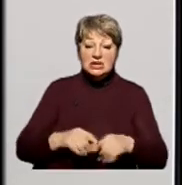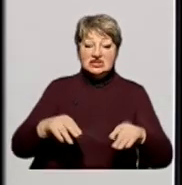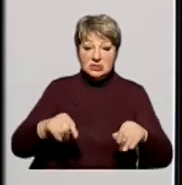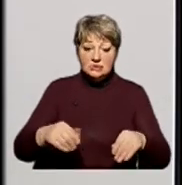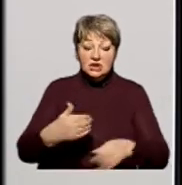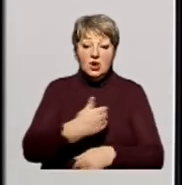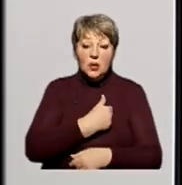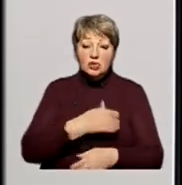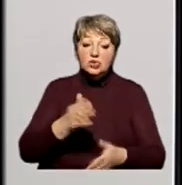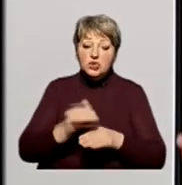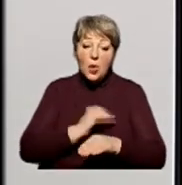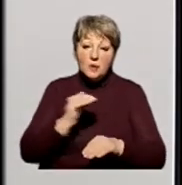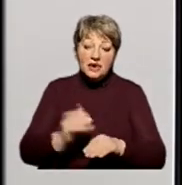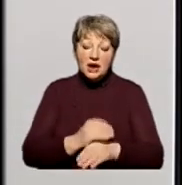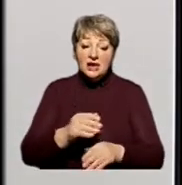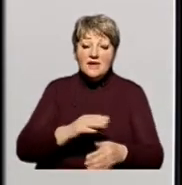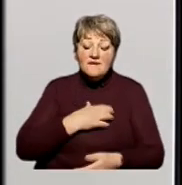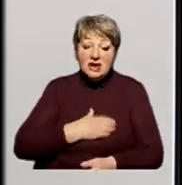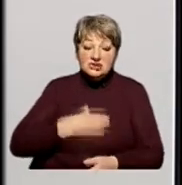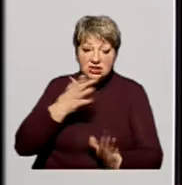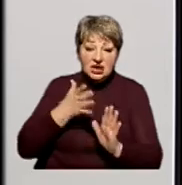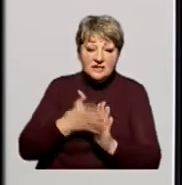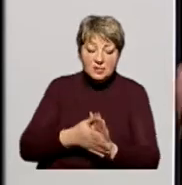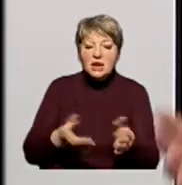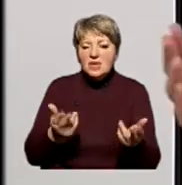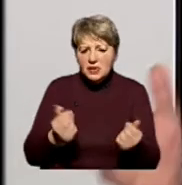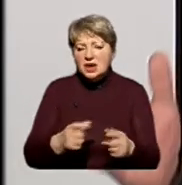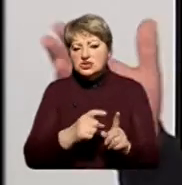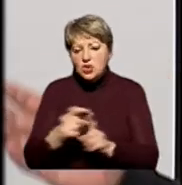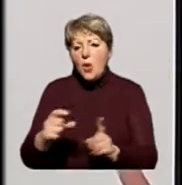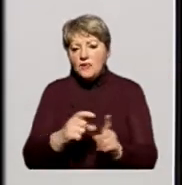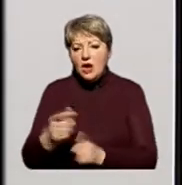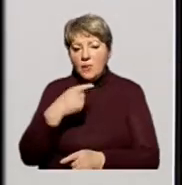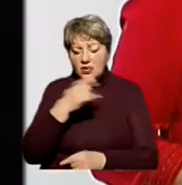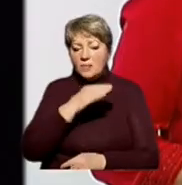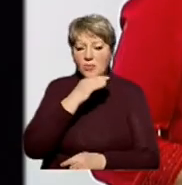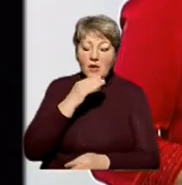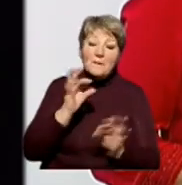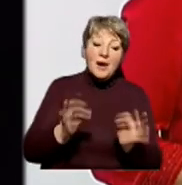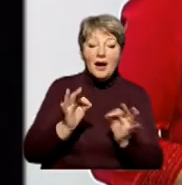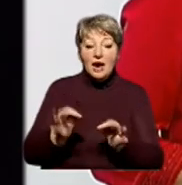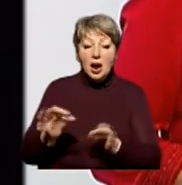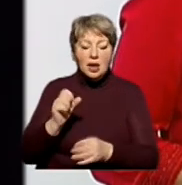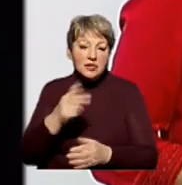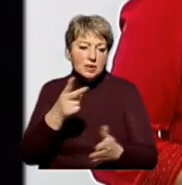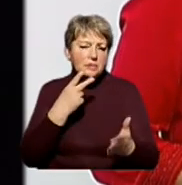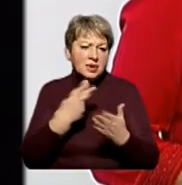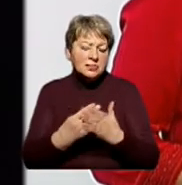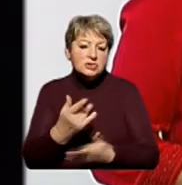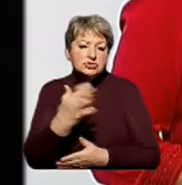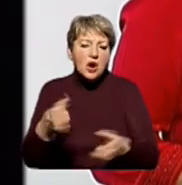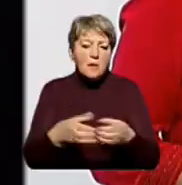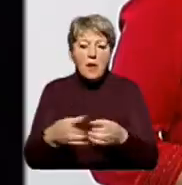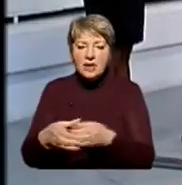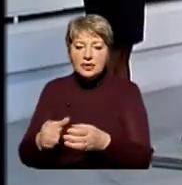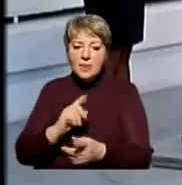хочуть добрати цій землі. І дуже важливо розуміти, так, на словах багато хто говорить правильні речі, але подивіться біографії цих людей, скільки партій